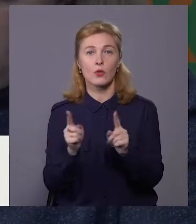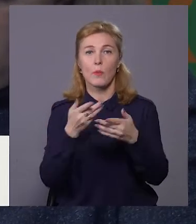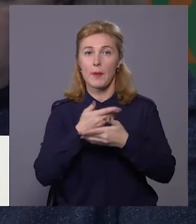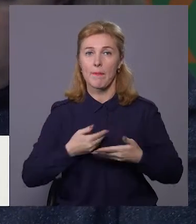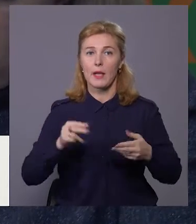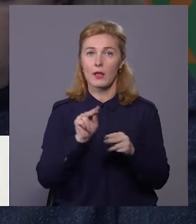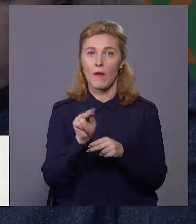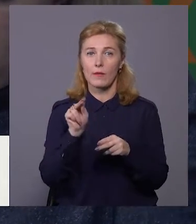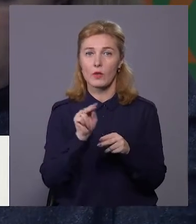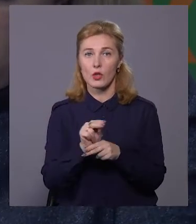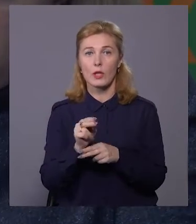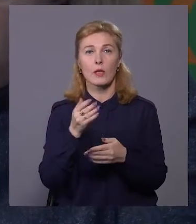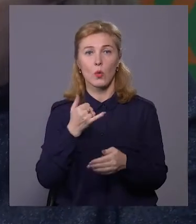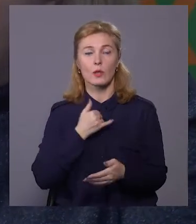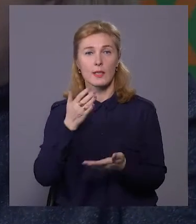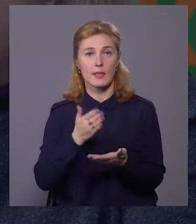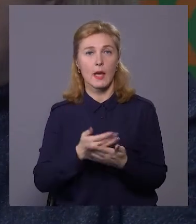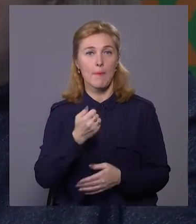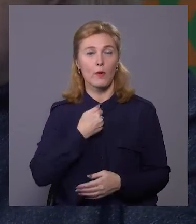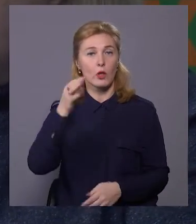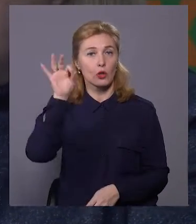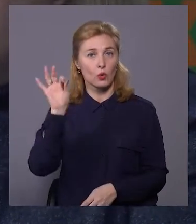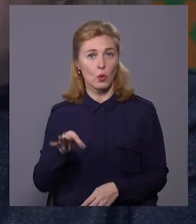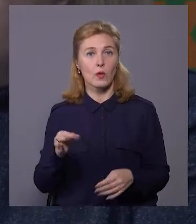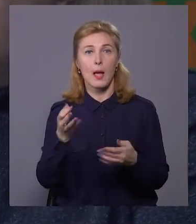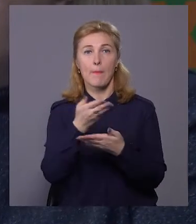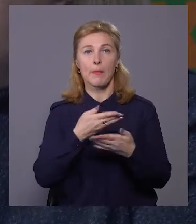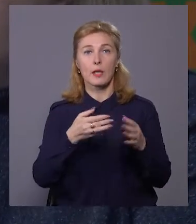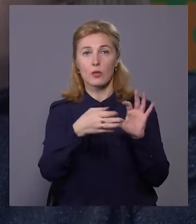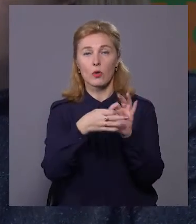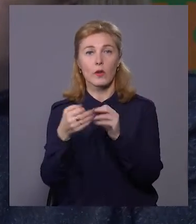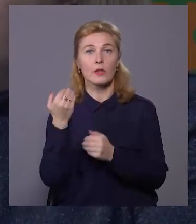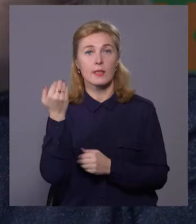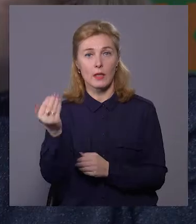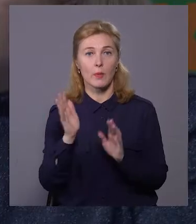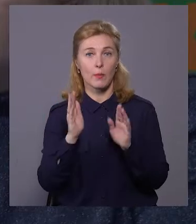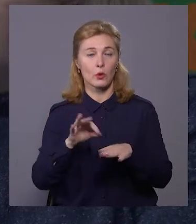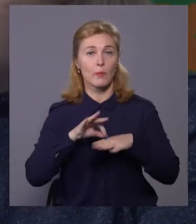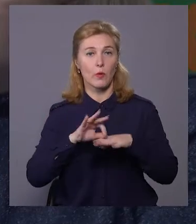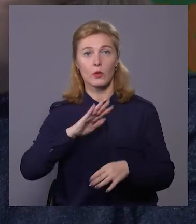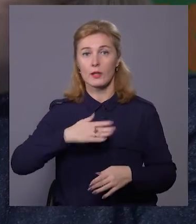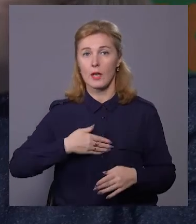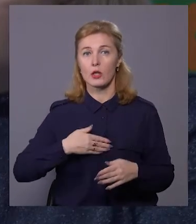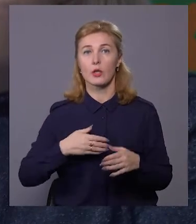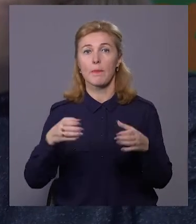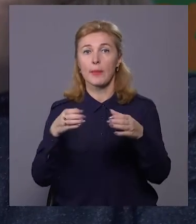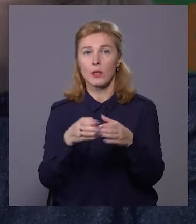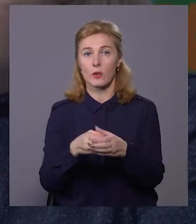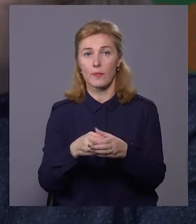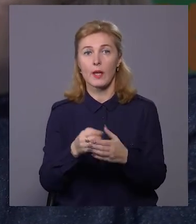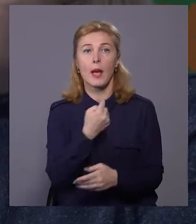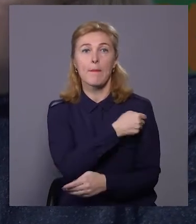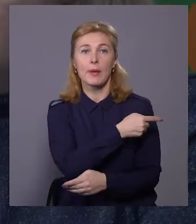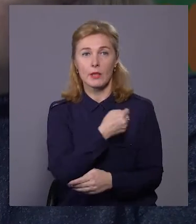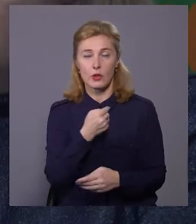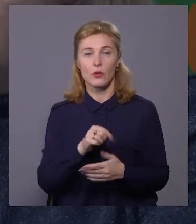навчили, так як маємо бойовий досвід. Ми скомунікували з ними, будемо проводити нашим роботам, батальонам тактичну медицину,